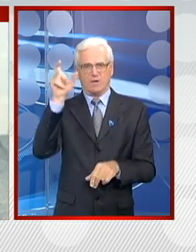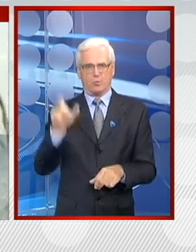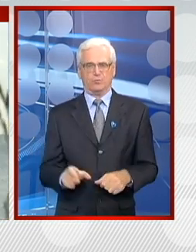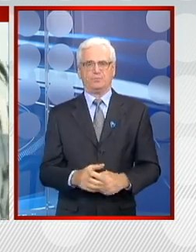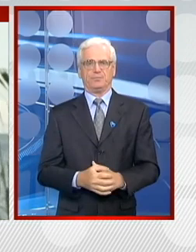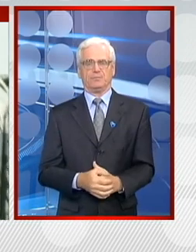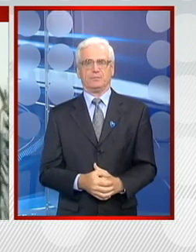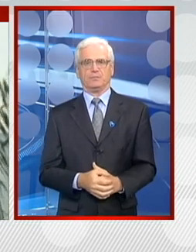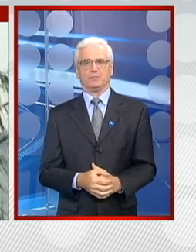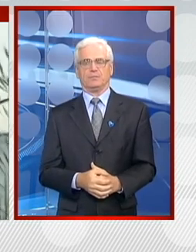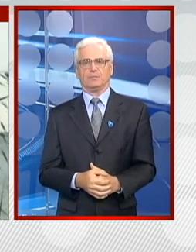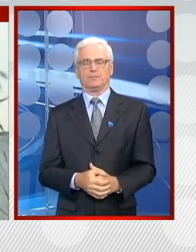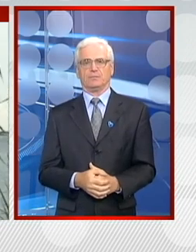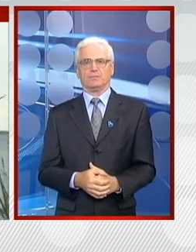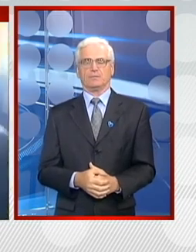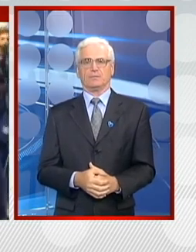sudiju.